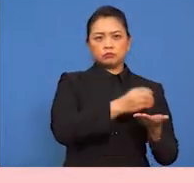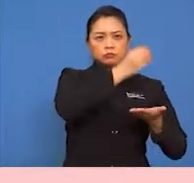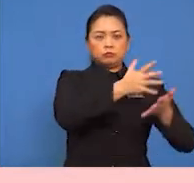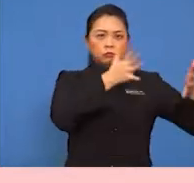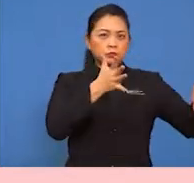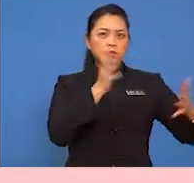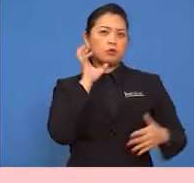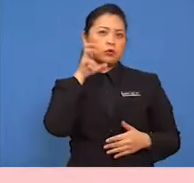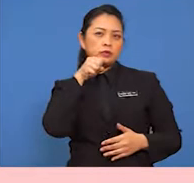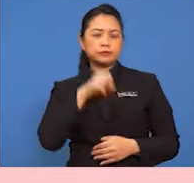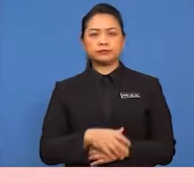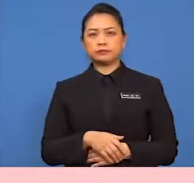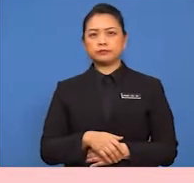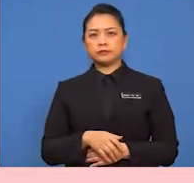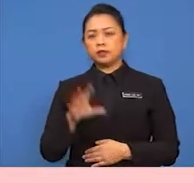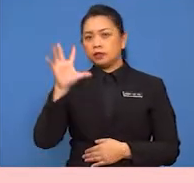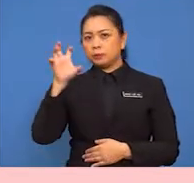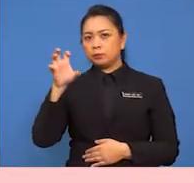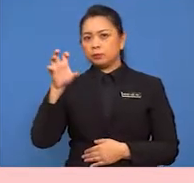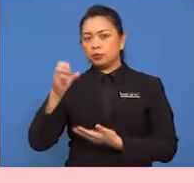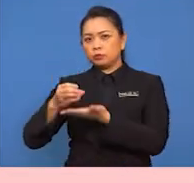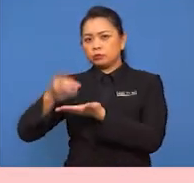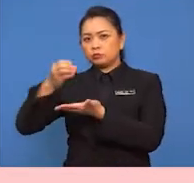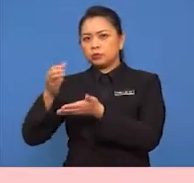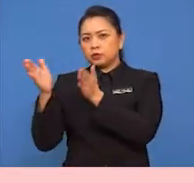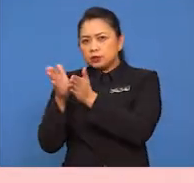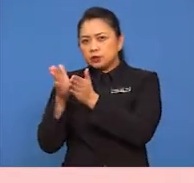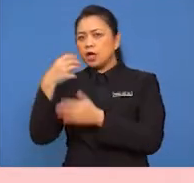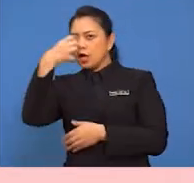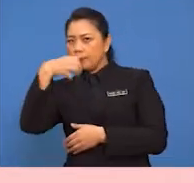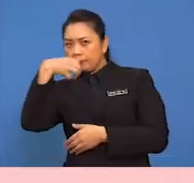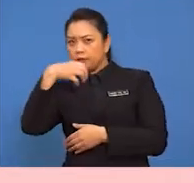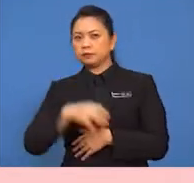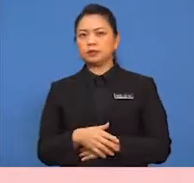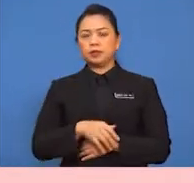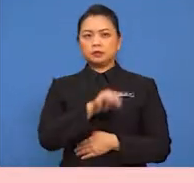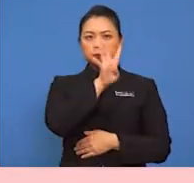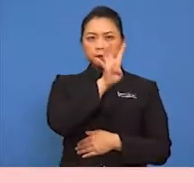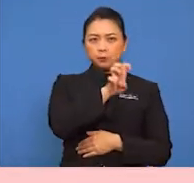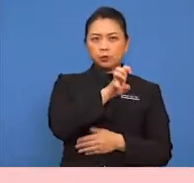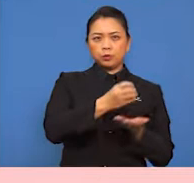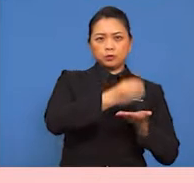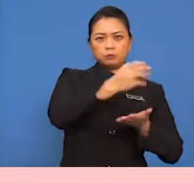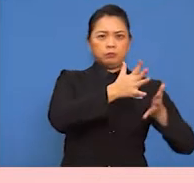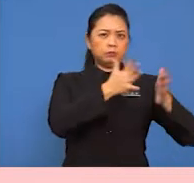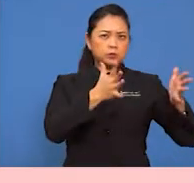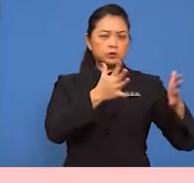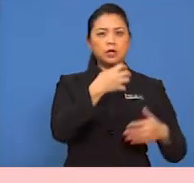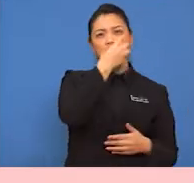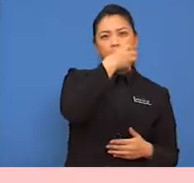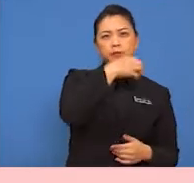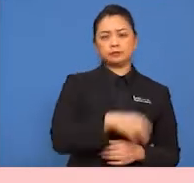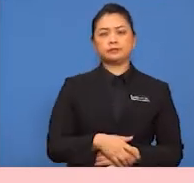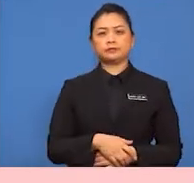besar jus oran 50 gelas kecil jus apel dan 40 gelas